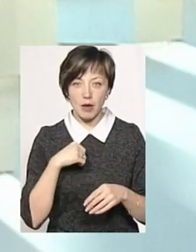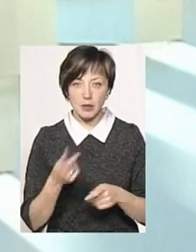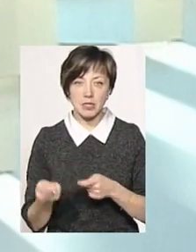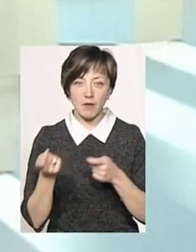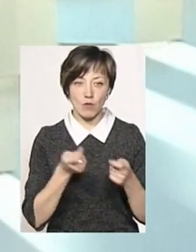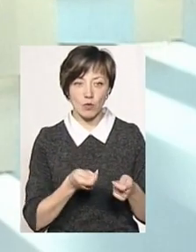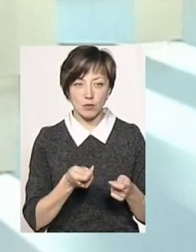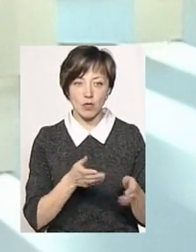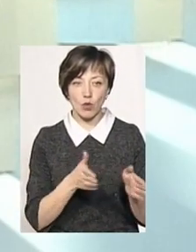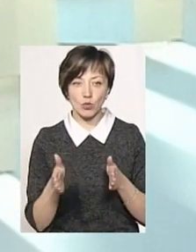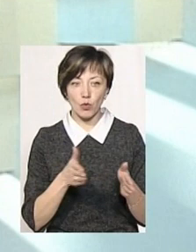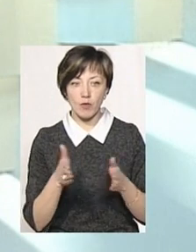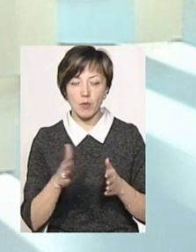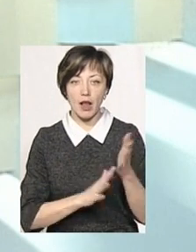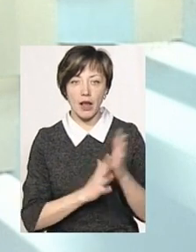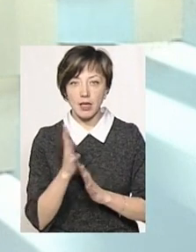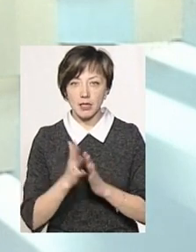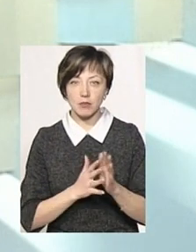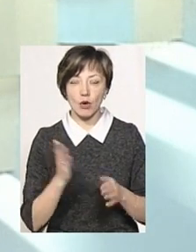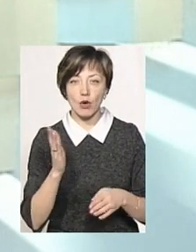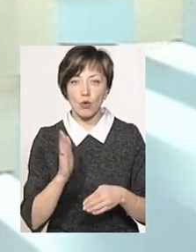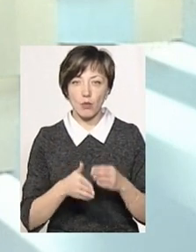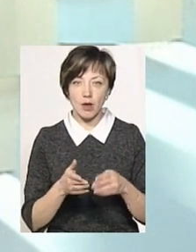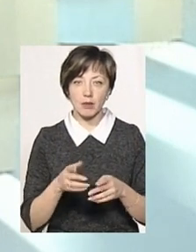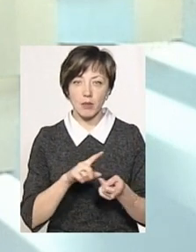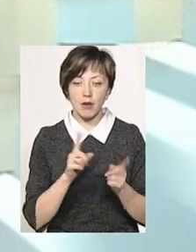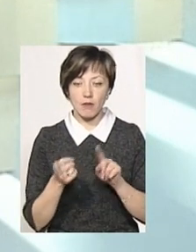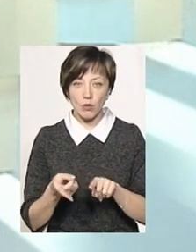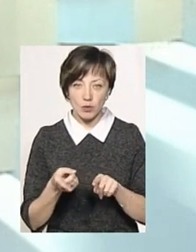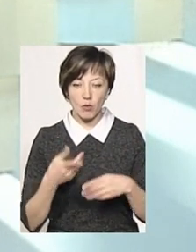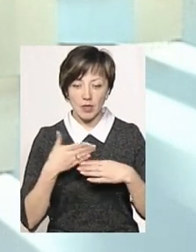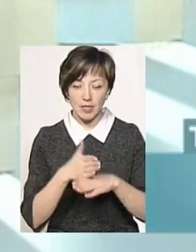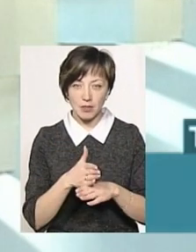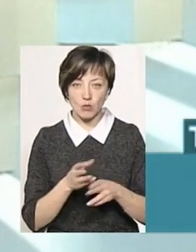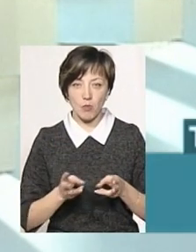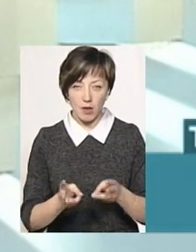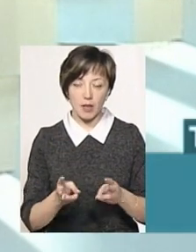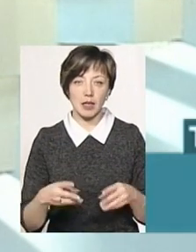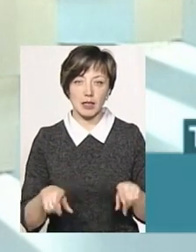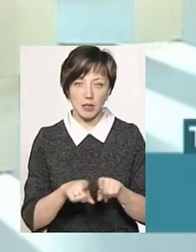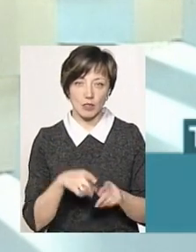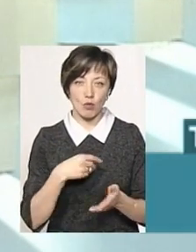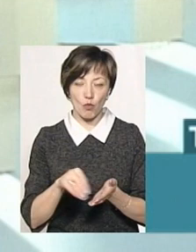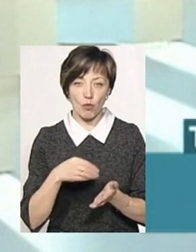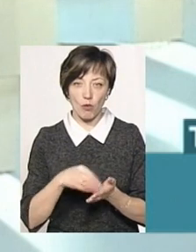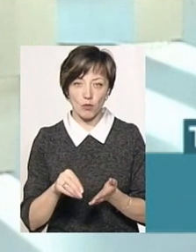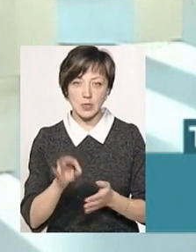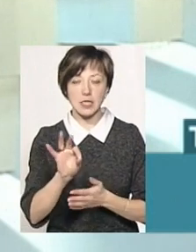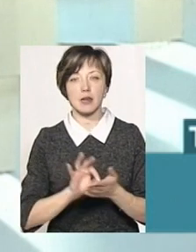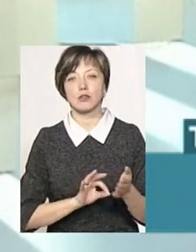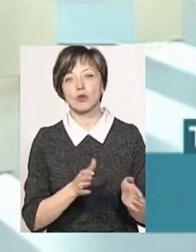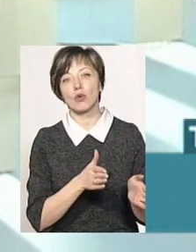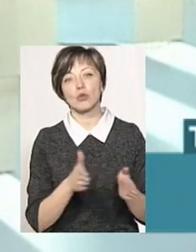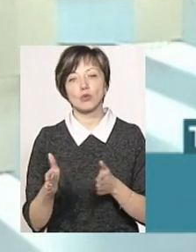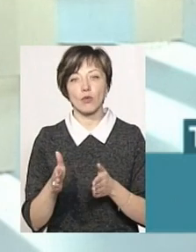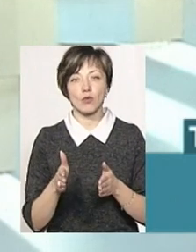завозимо, заготовлюємо ліс, потім рубаємо, переводимо його в паливну тріску, і теж закуповуємо вже зразу